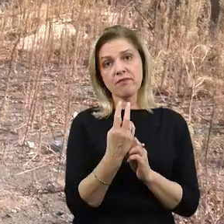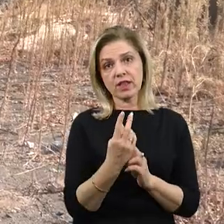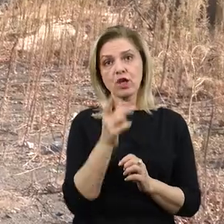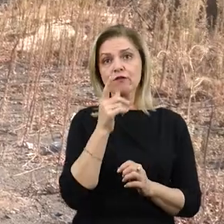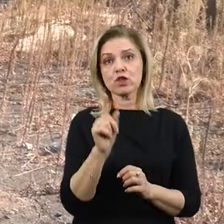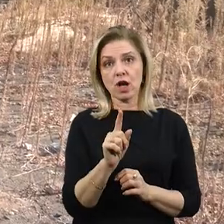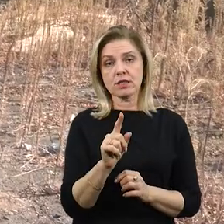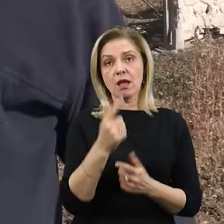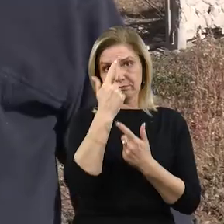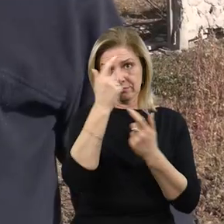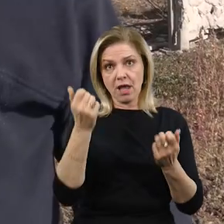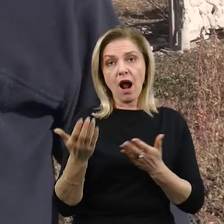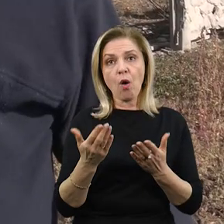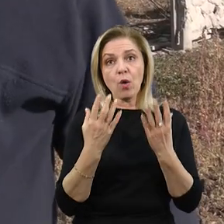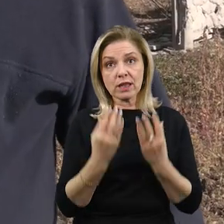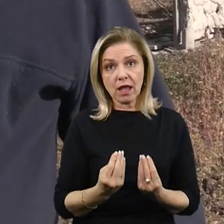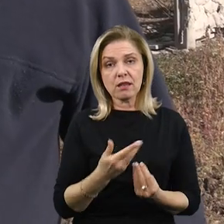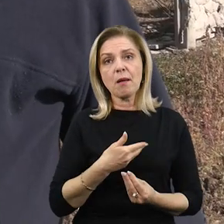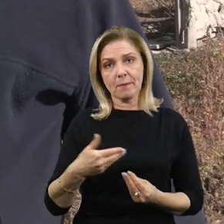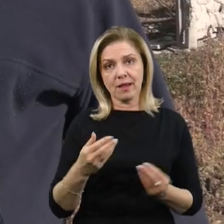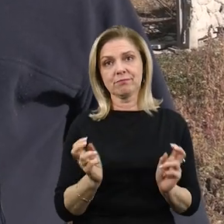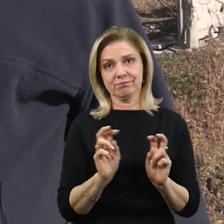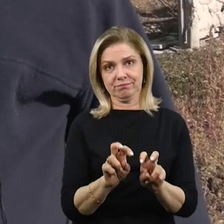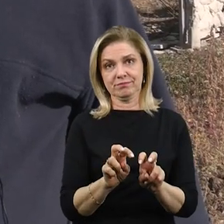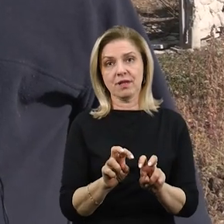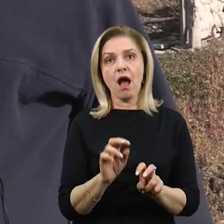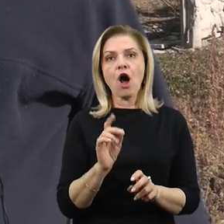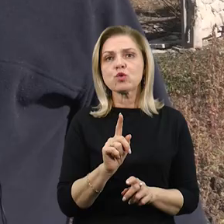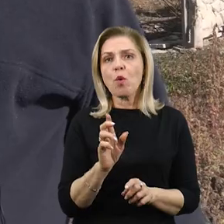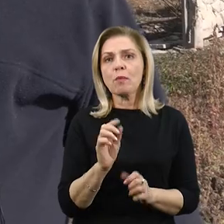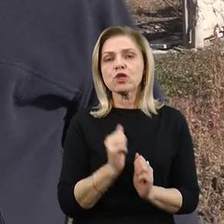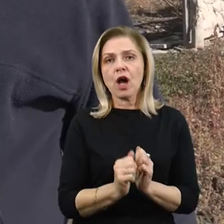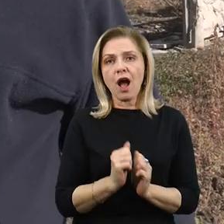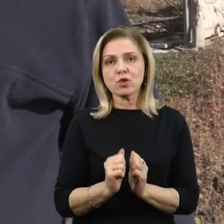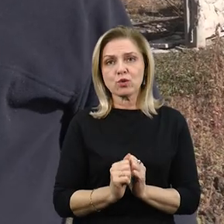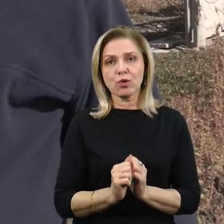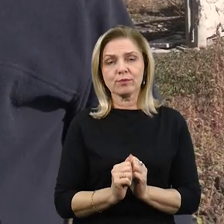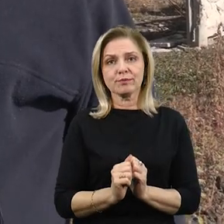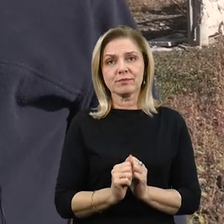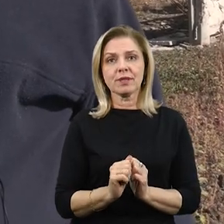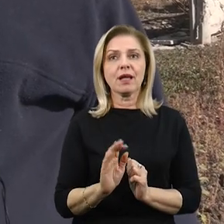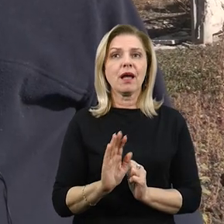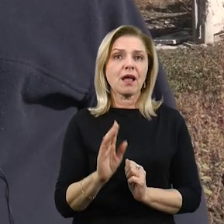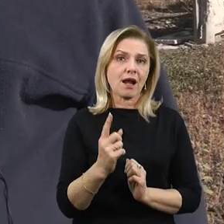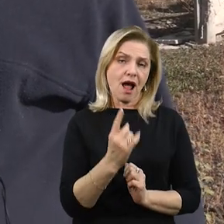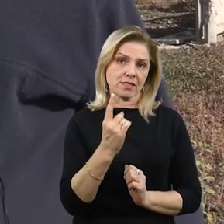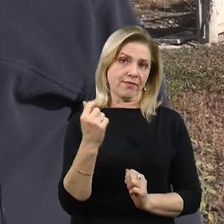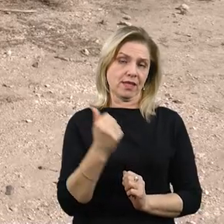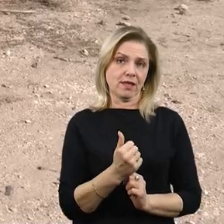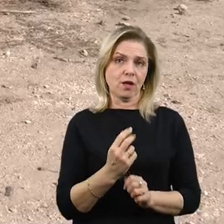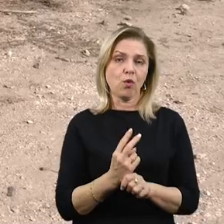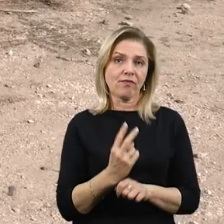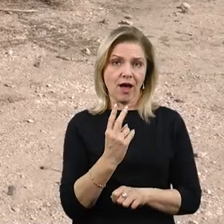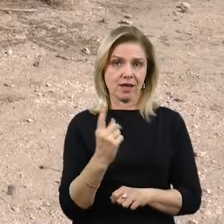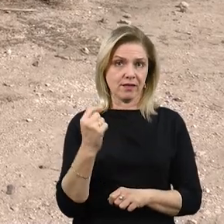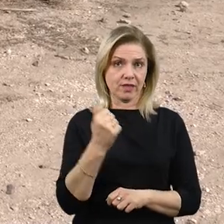який день, от ми тоді і ходили. А щоб так часто, то раз в неділю, два рази в неділю.